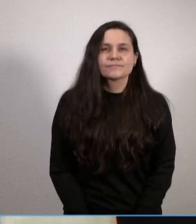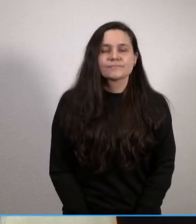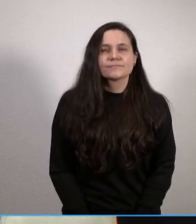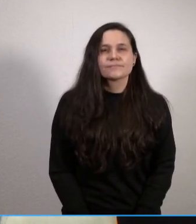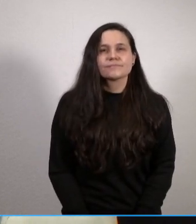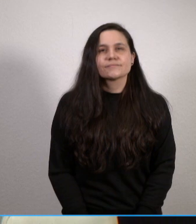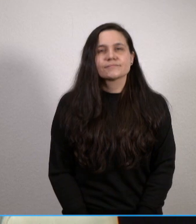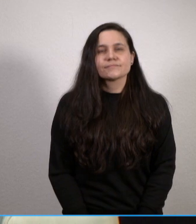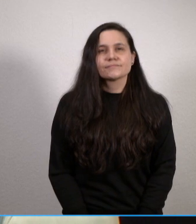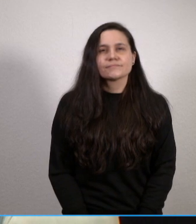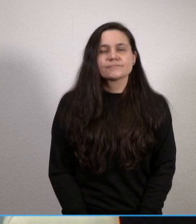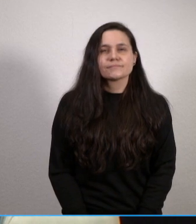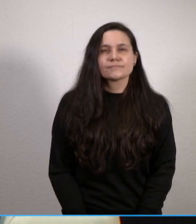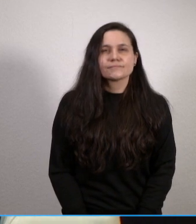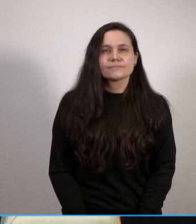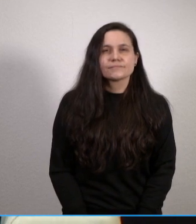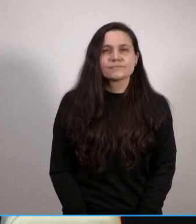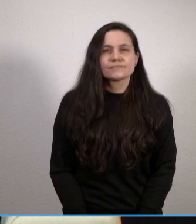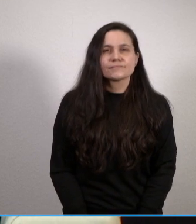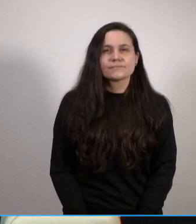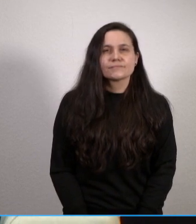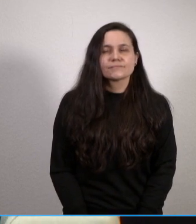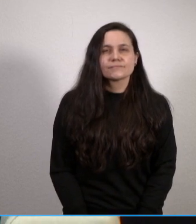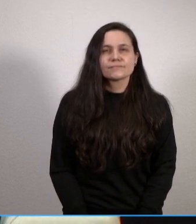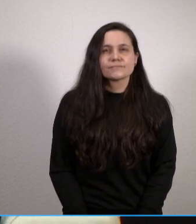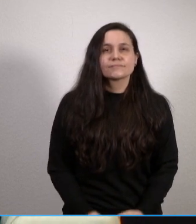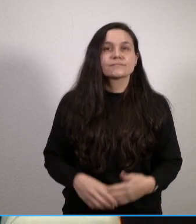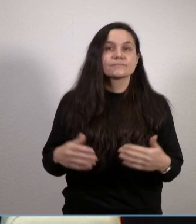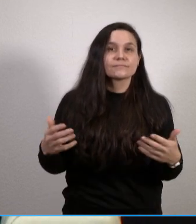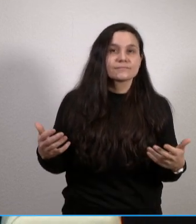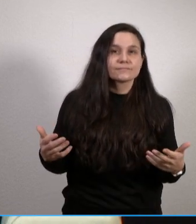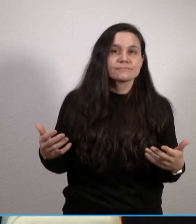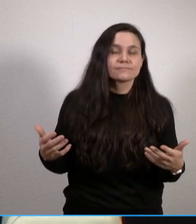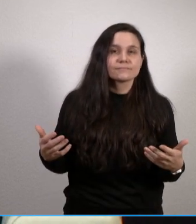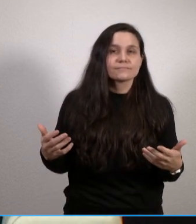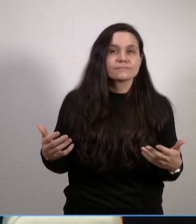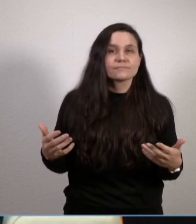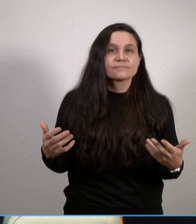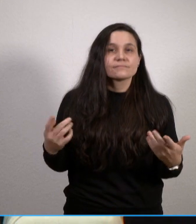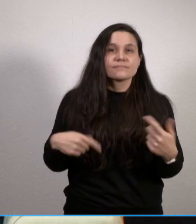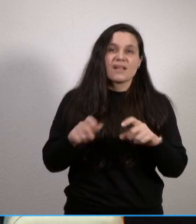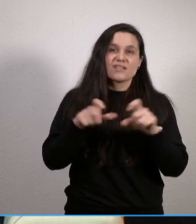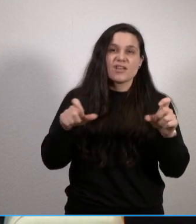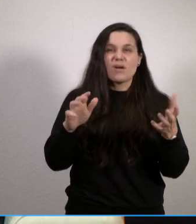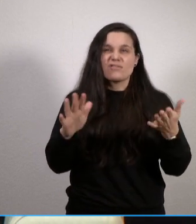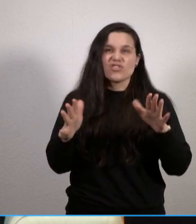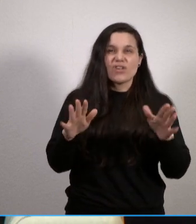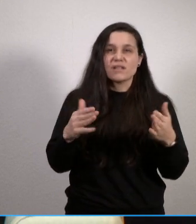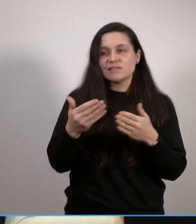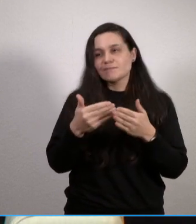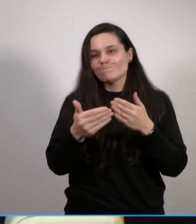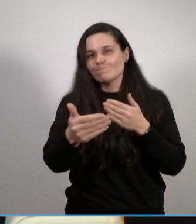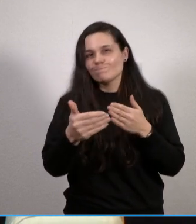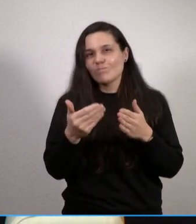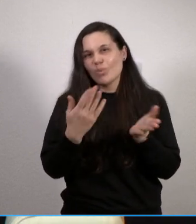gerne an kommunikation.aekn.de. Ich fürchte einmal, dass wir zu diesem Thema noch häufiger hier reden